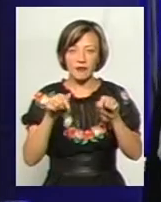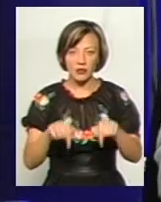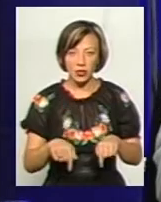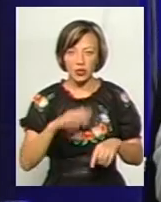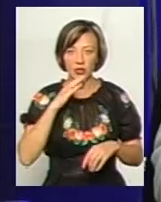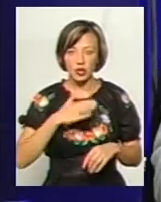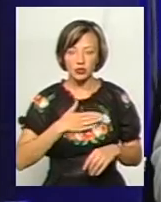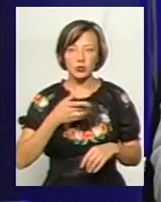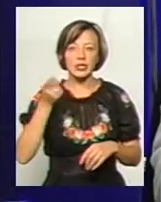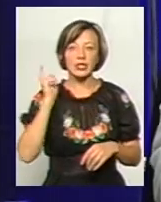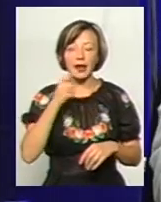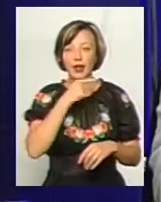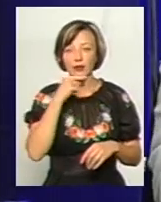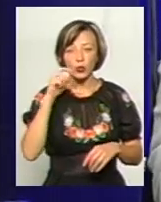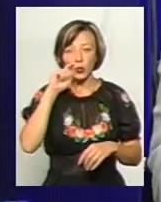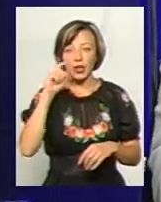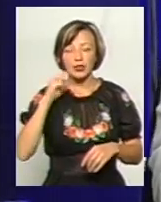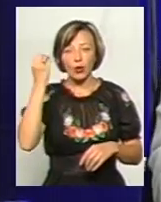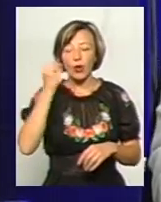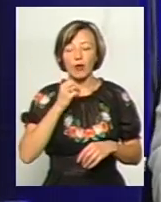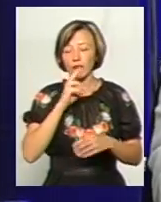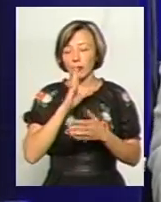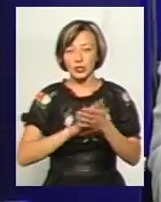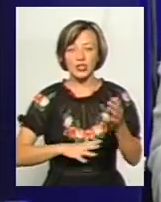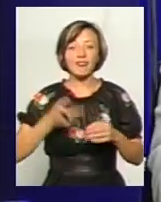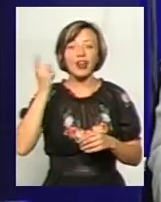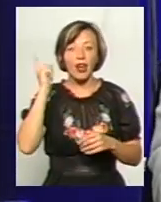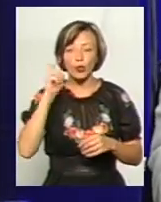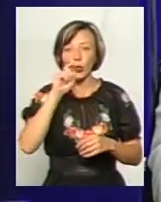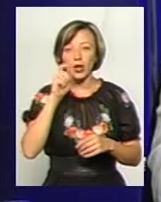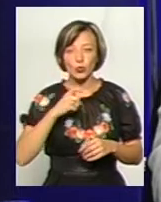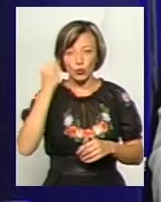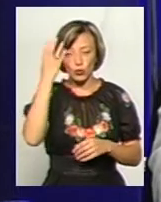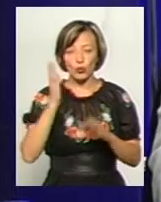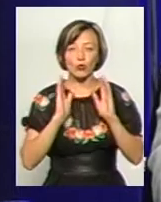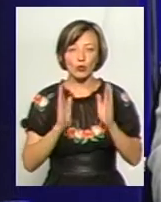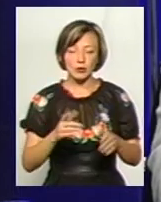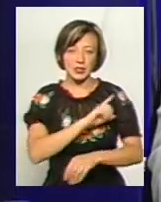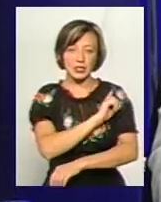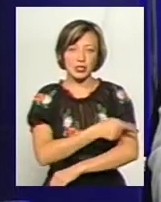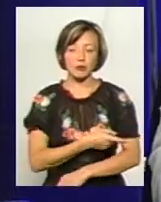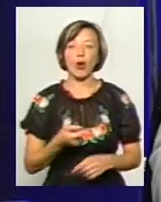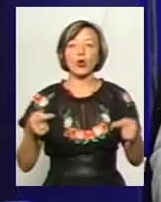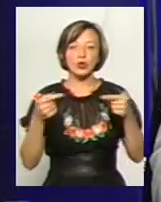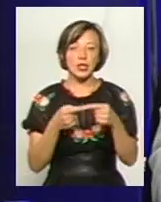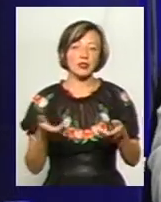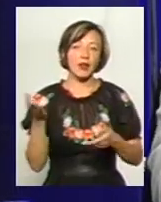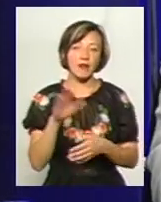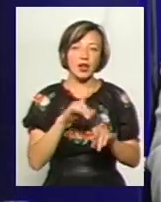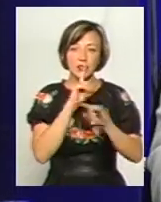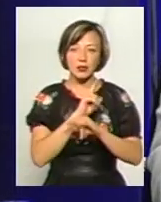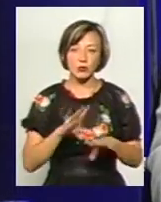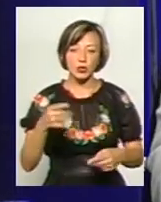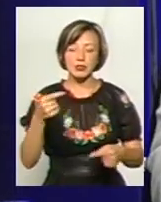древню українську культуру, тим будемо ми сильніші. Тому, однозначно, давайте не будемо